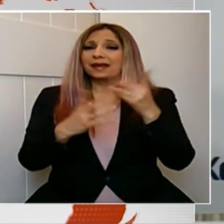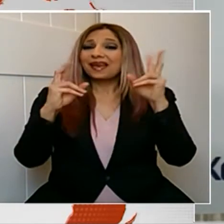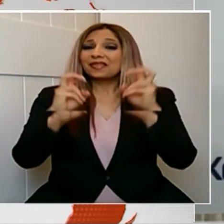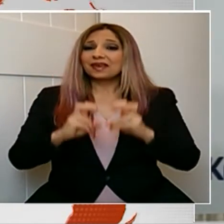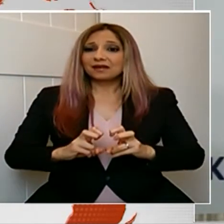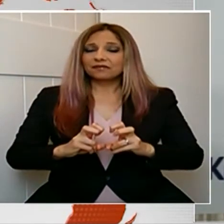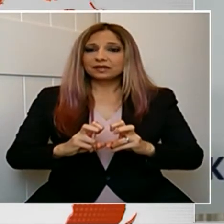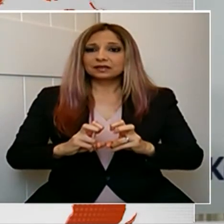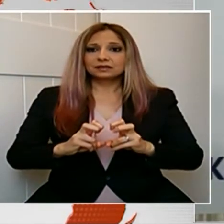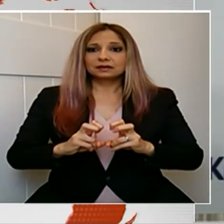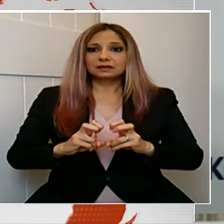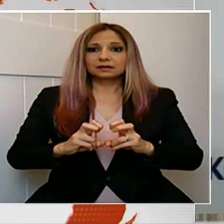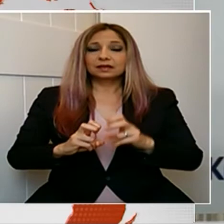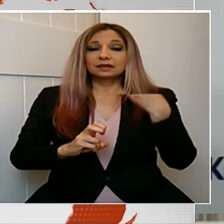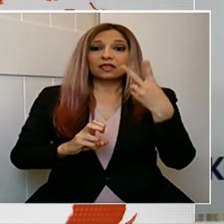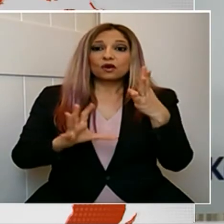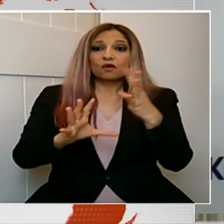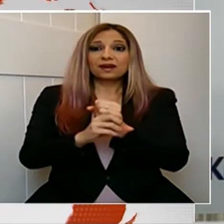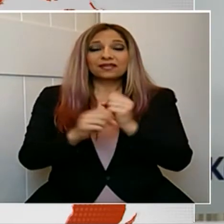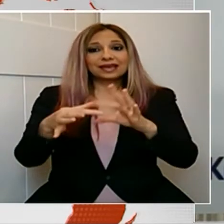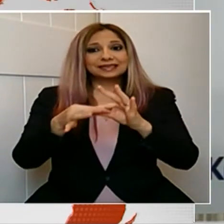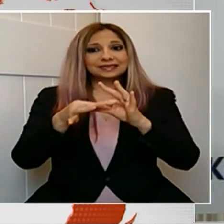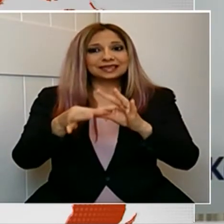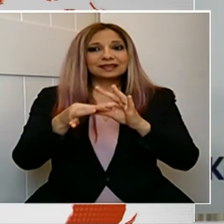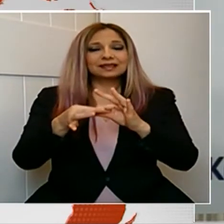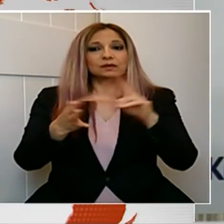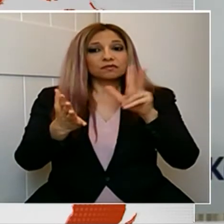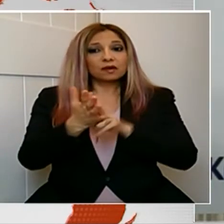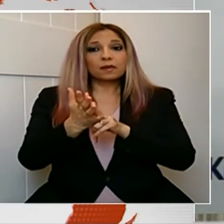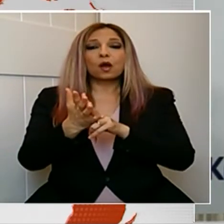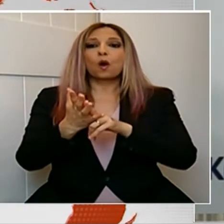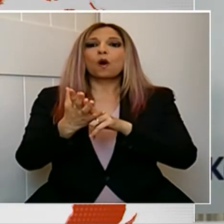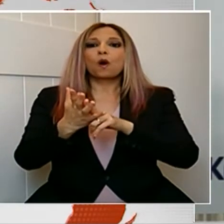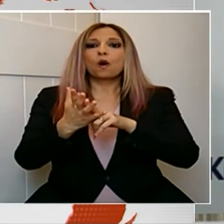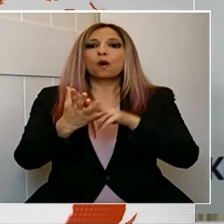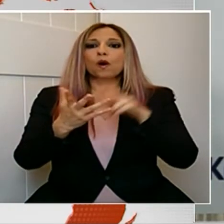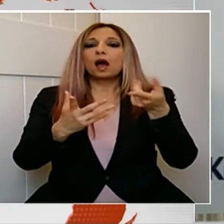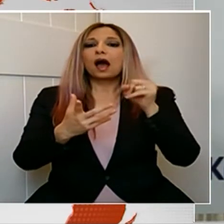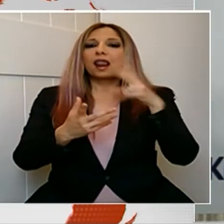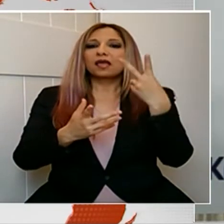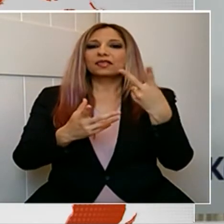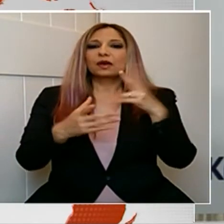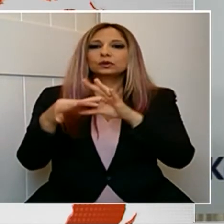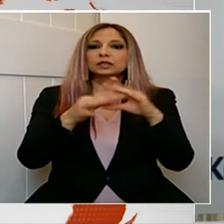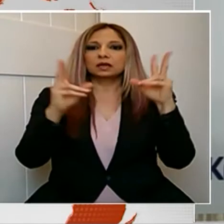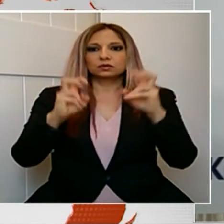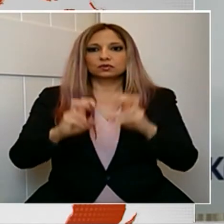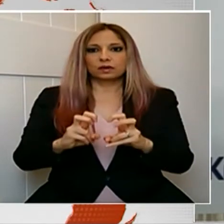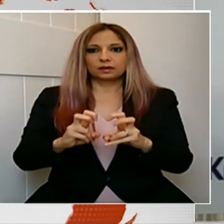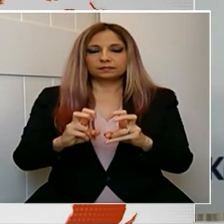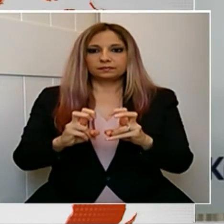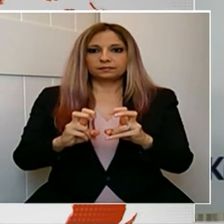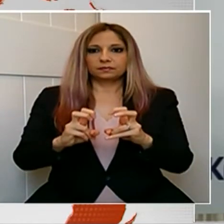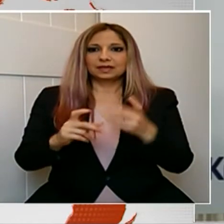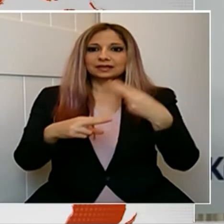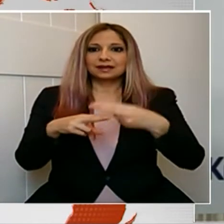για τα δύο βρέθηκε σύνδεση με ήδη επιβεβαιωμένων κρούσματων και για τα άλλα δύο συνεχίζεται ήδη η ερεύνηση. Είναι σημαντικό